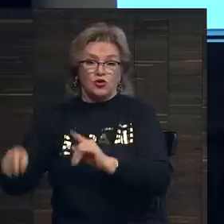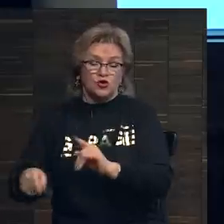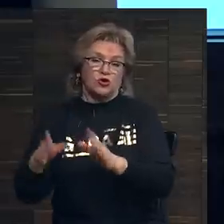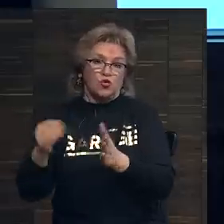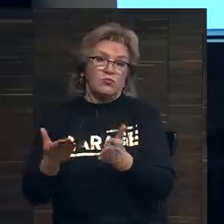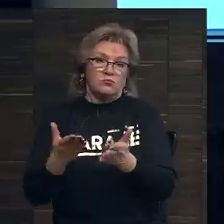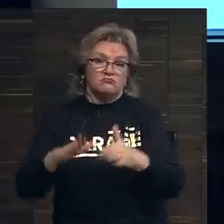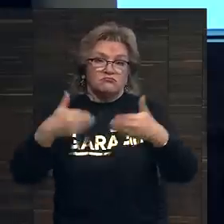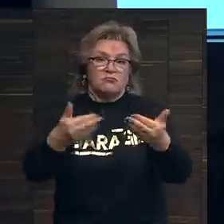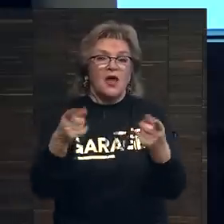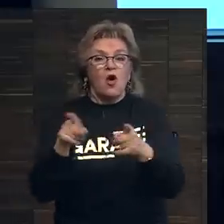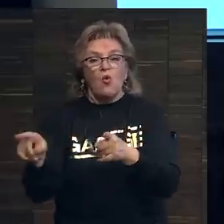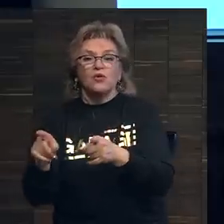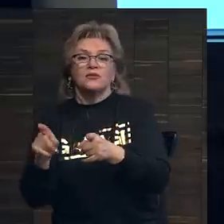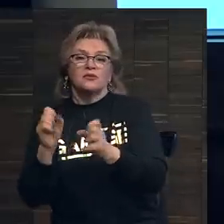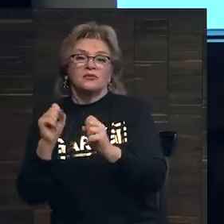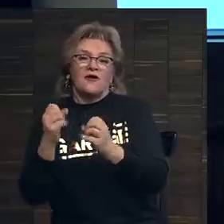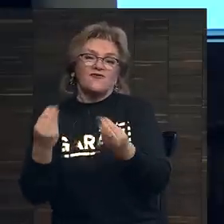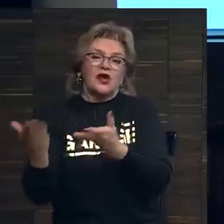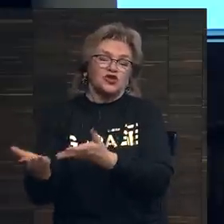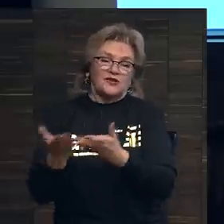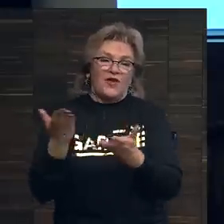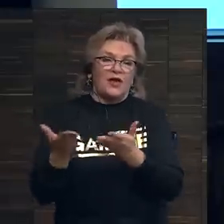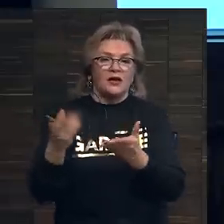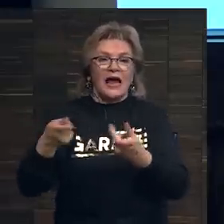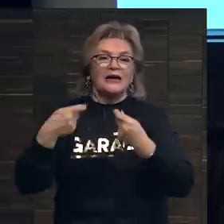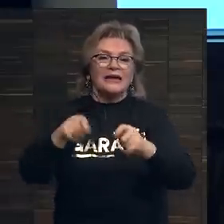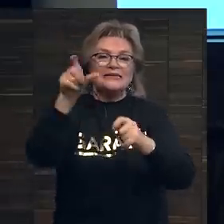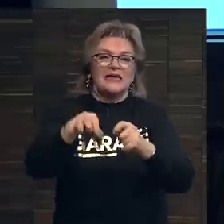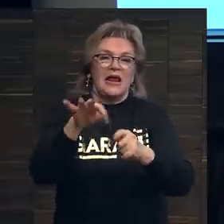выступает в качестве дилера.